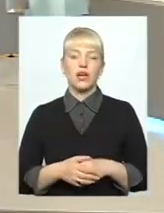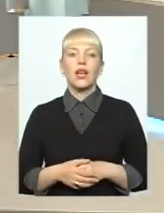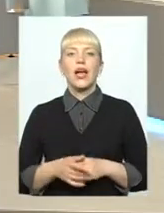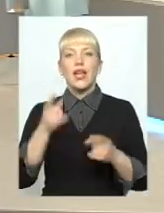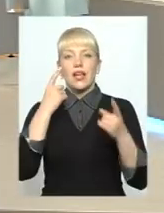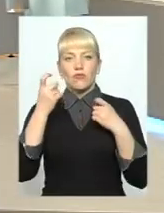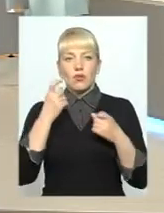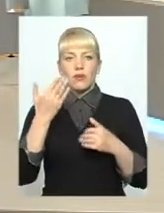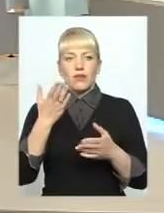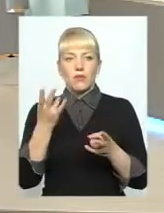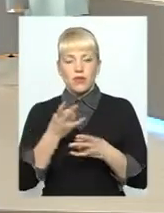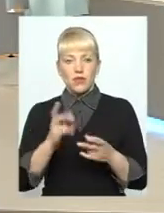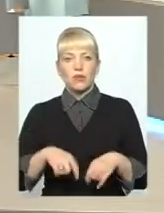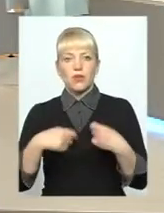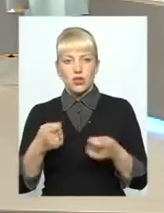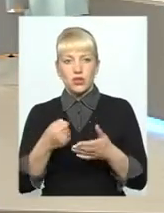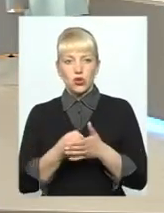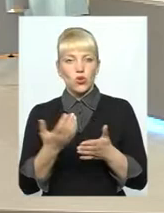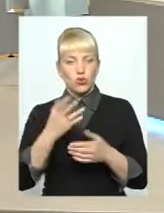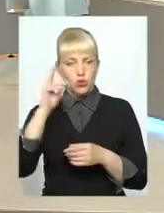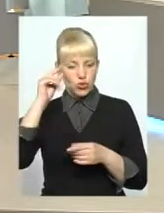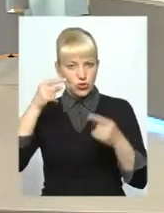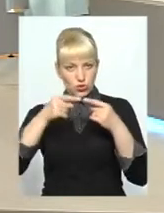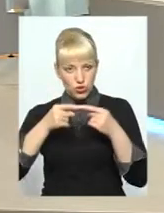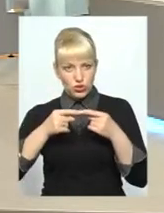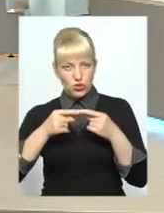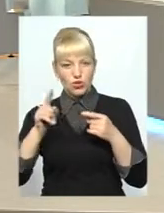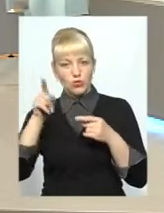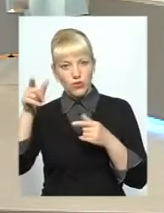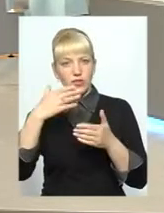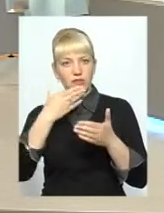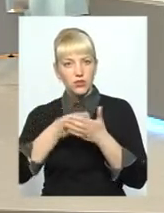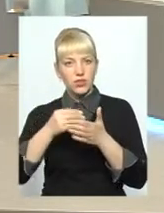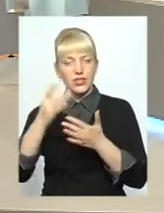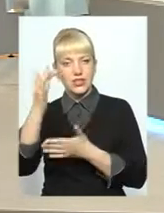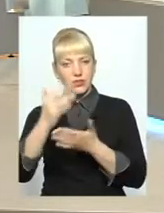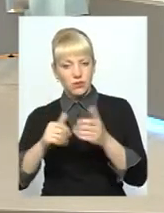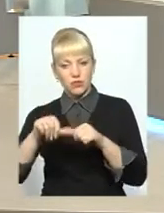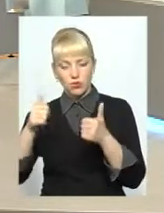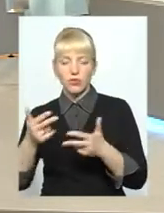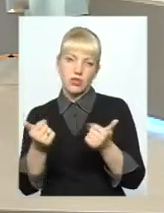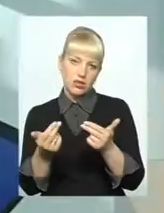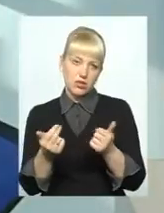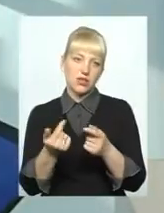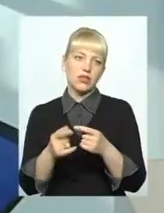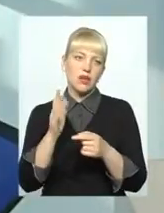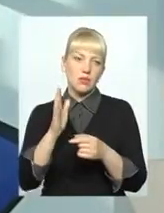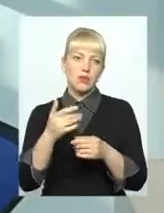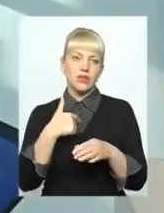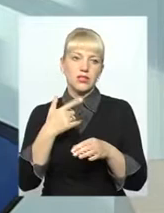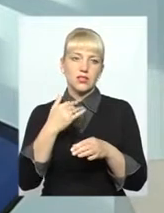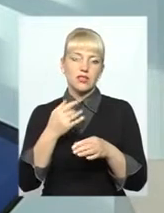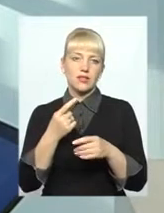Інформацію ви маєте передати до певного числа таксу захисту, аби вони теж сформували свої списки? Так, так. Наразі ми проводимо